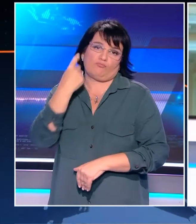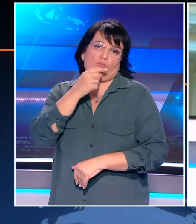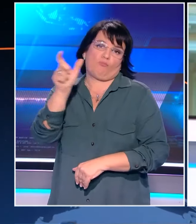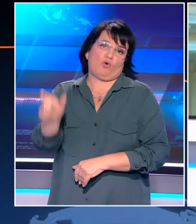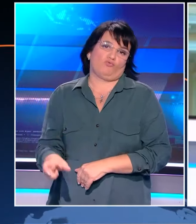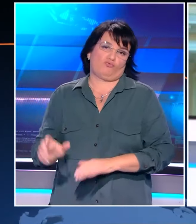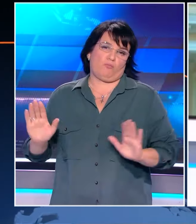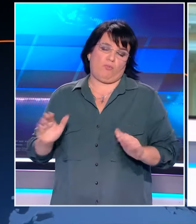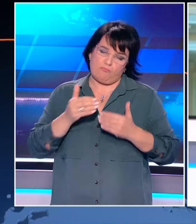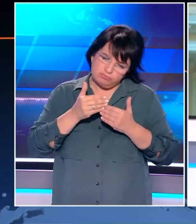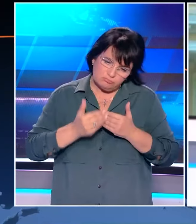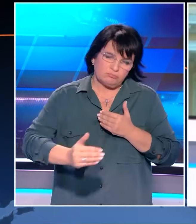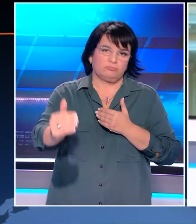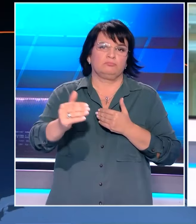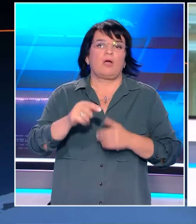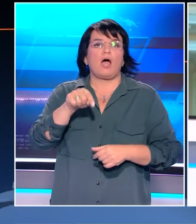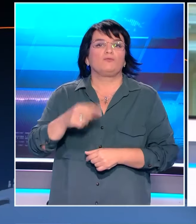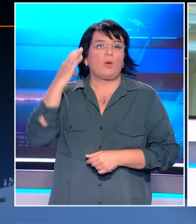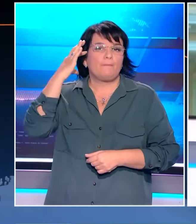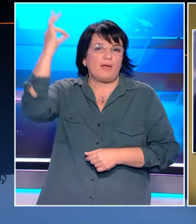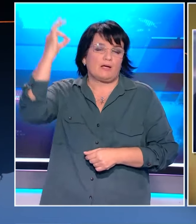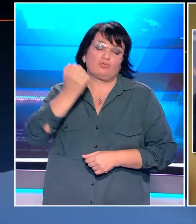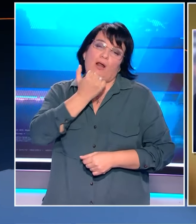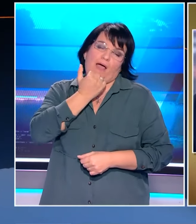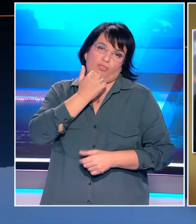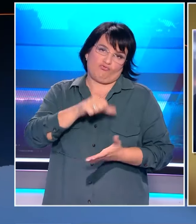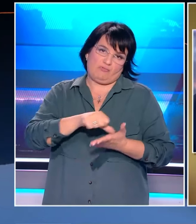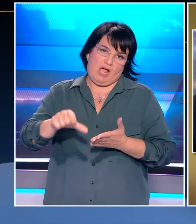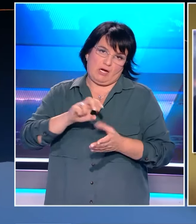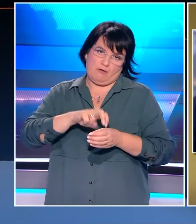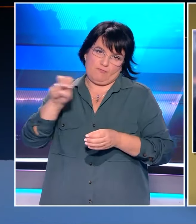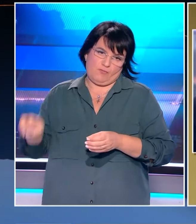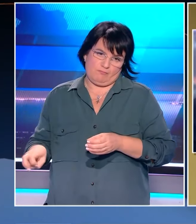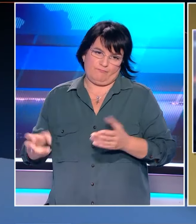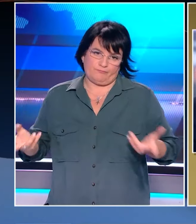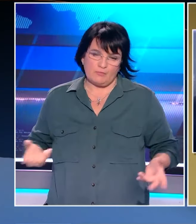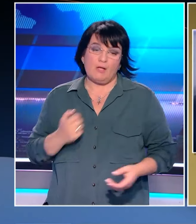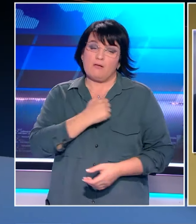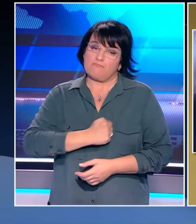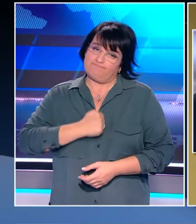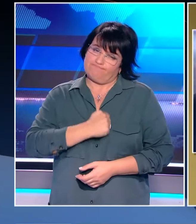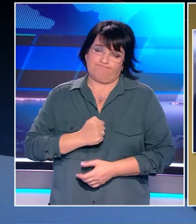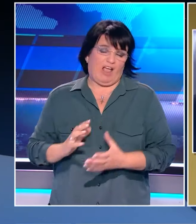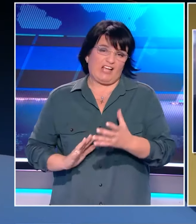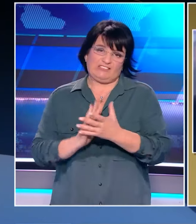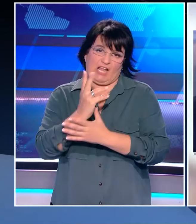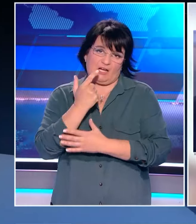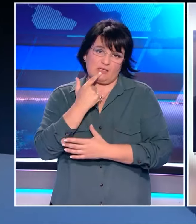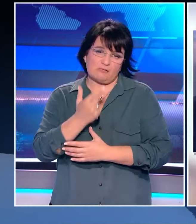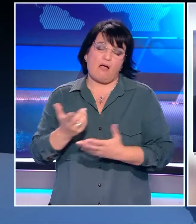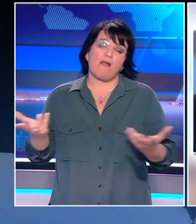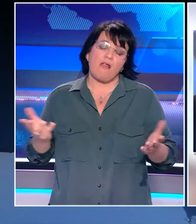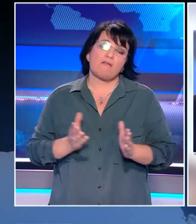να του δείχνω σεβασμό. Θεωρώ στην προηγουμένη περίπτωση ότι έχει κάνει λάθος. Δυστυχώς. Είναι μια δυσάρεστη εξέριξη αυτή, η οποία κατέστει